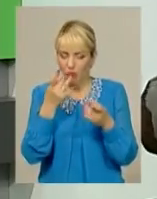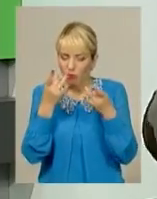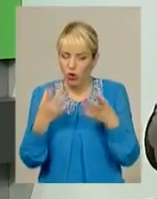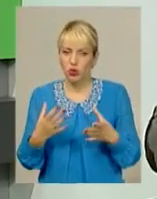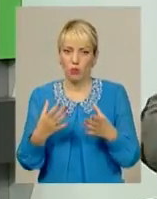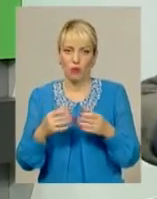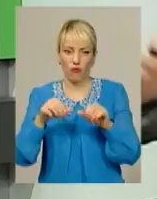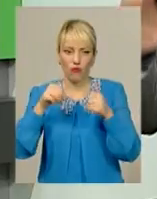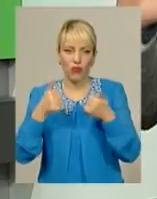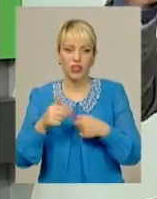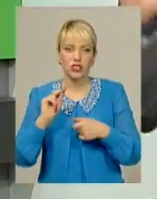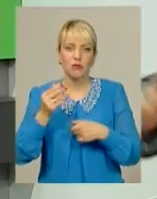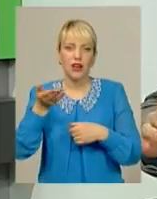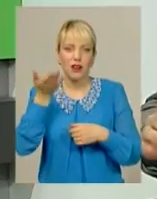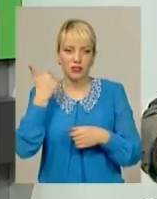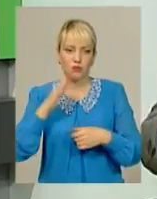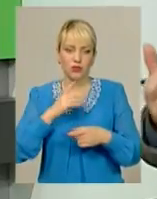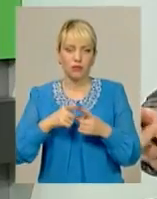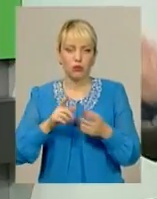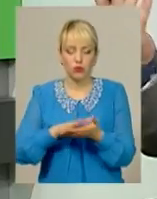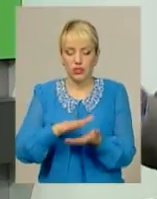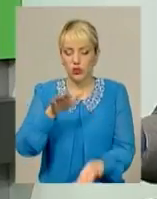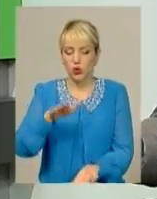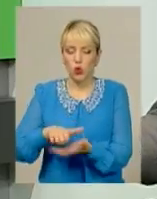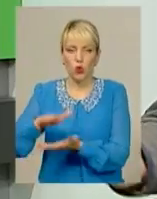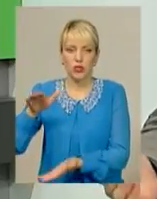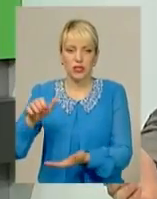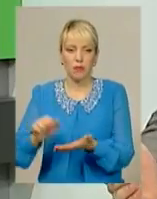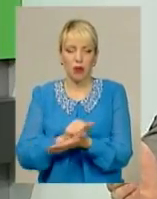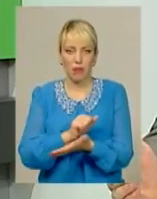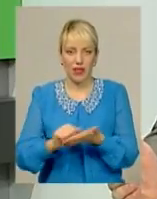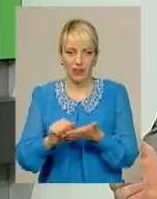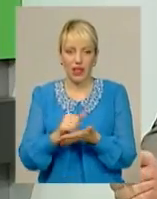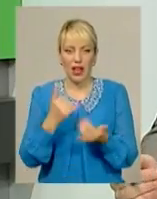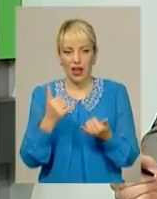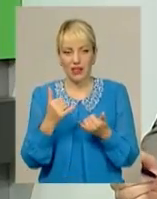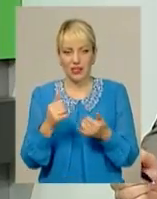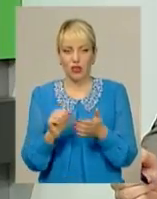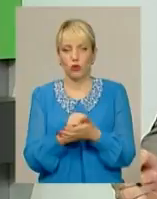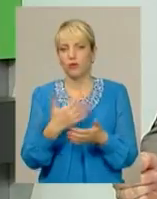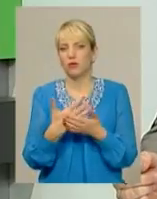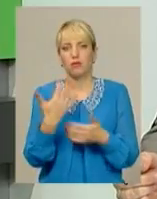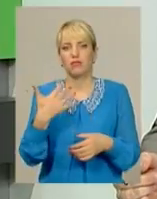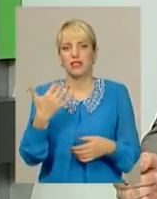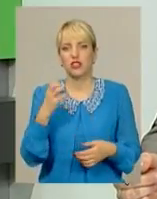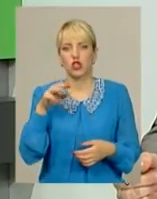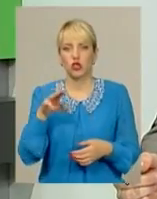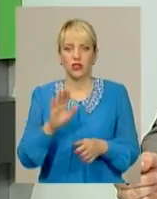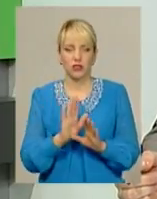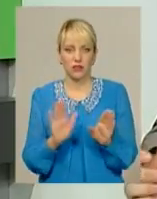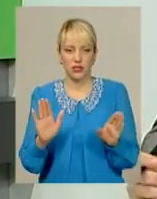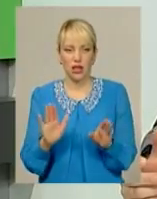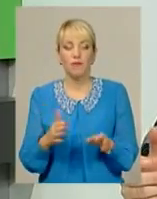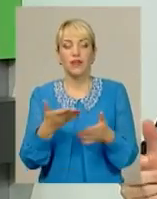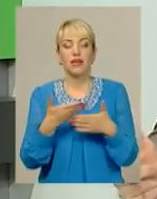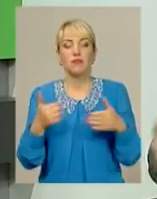ніж вони були раніше, тому що раніше це були стоси паперів, а зараз це документ на 50 сторінок максимум. І